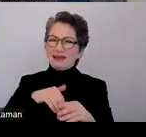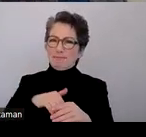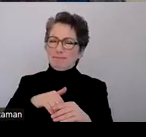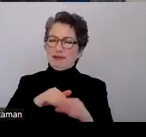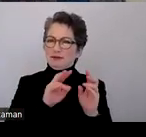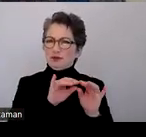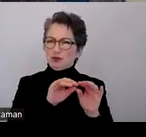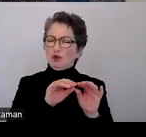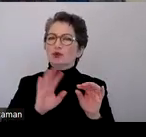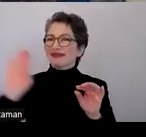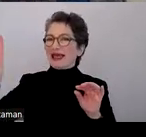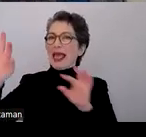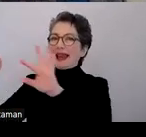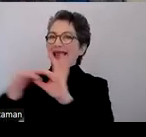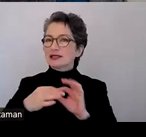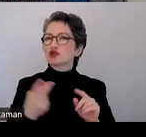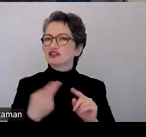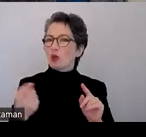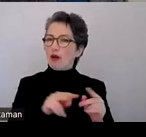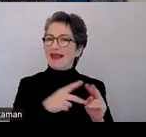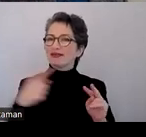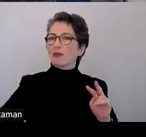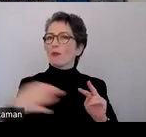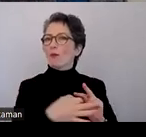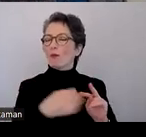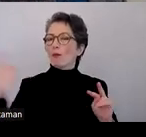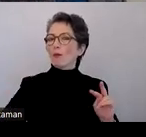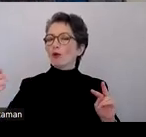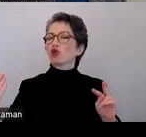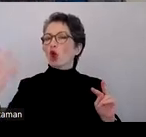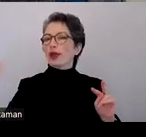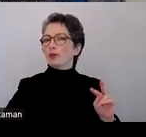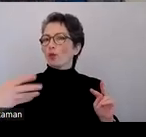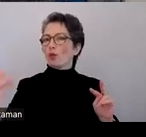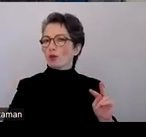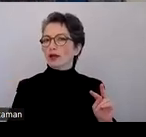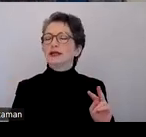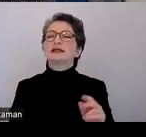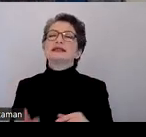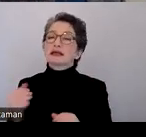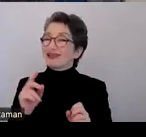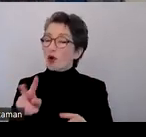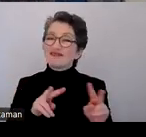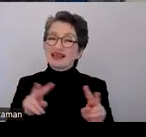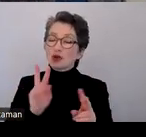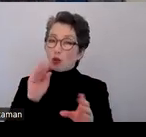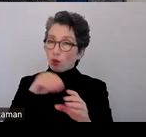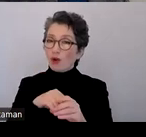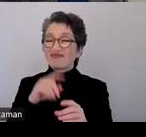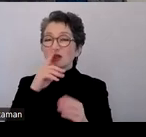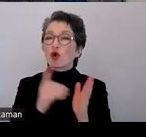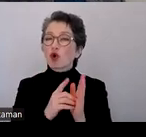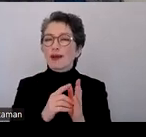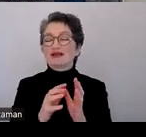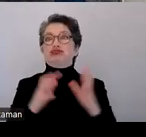gleiche. Das ist einfach ein Vorteil. Ich kann sehr gut auch Videos einbetten. Das wird bei Dokumenten schnell zu umfangreich.